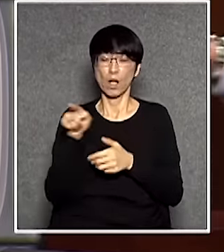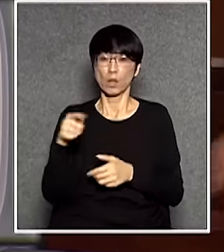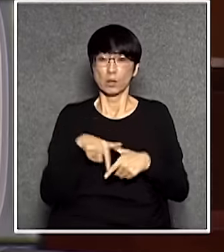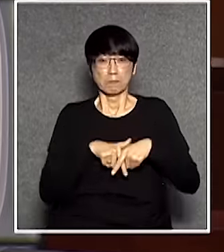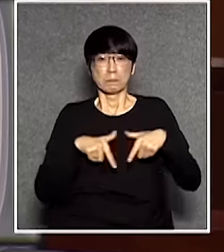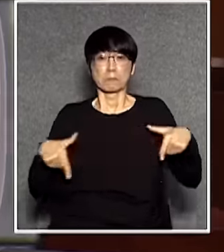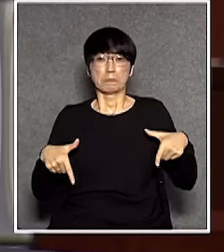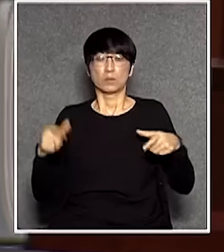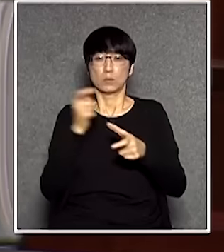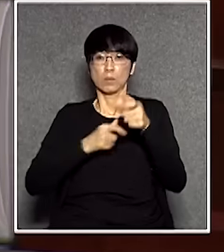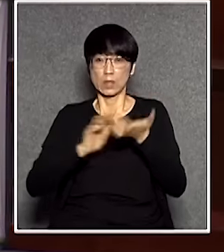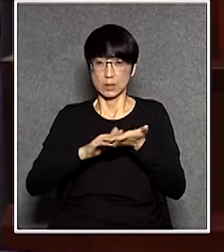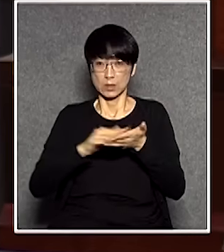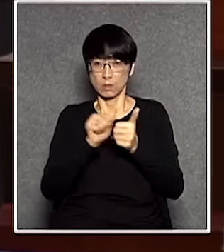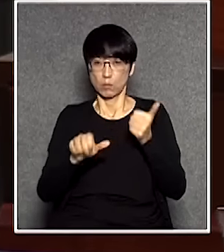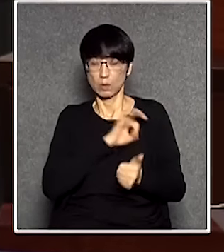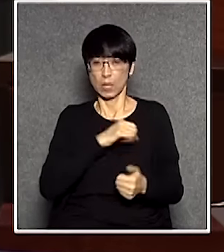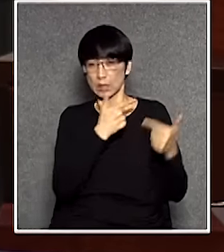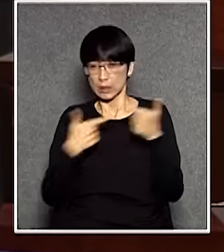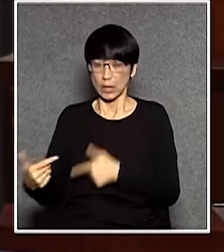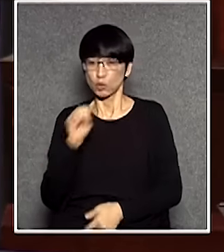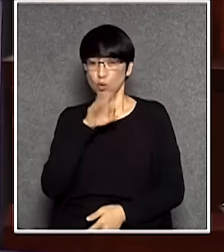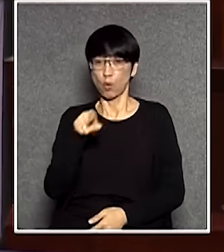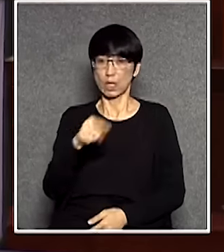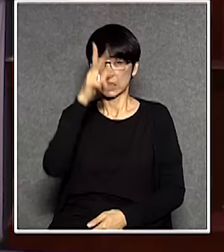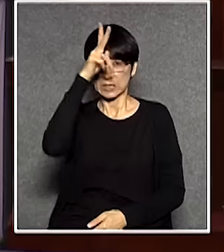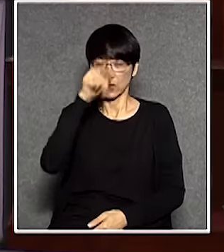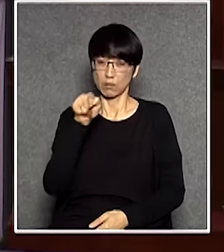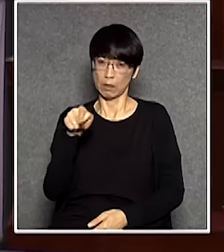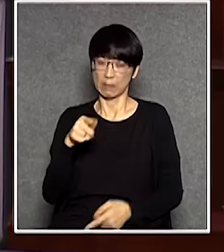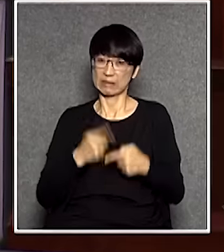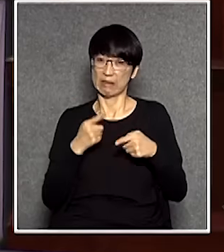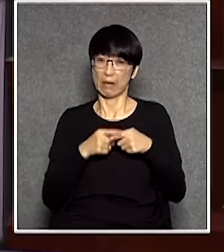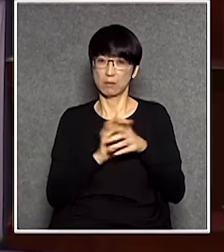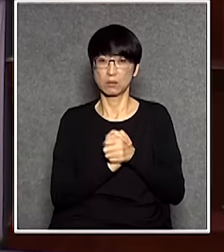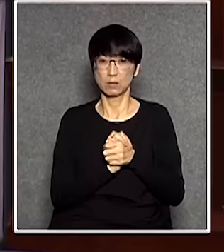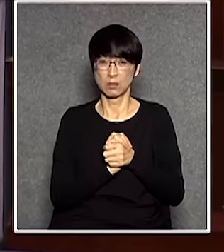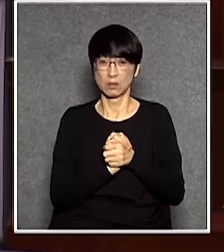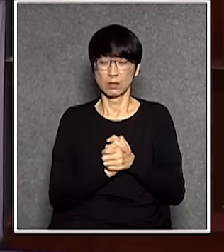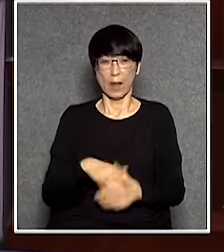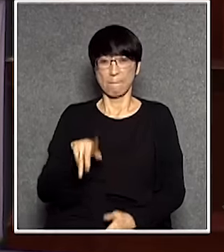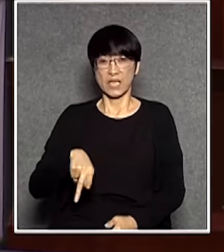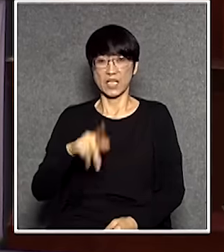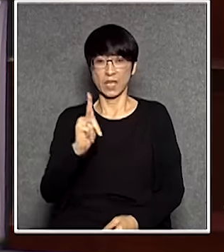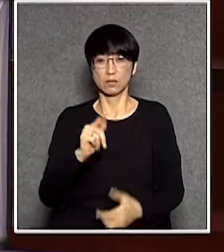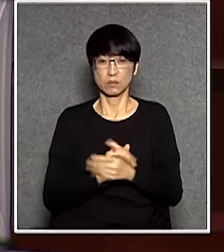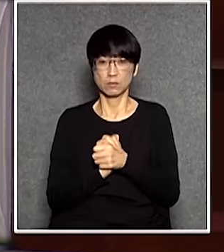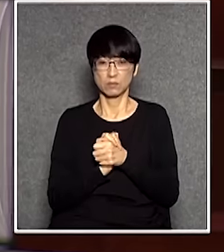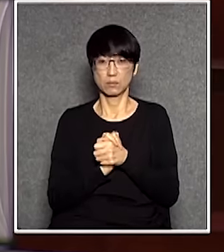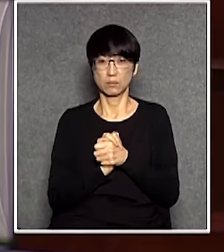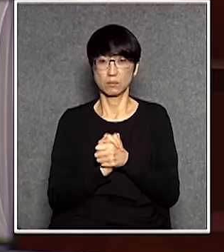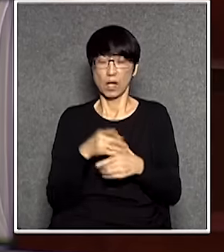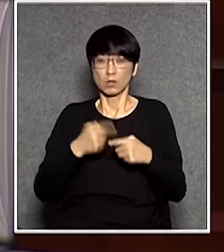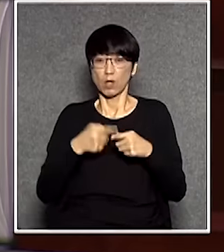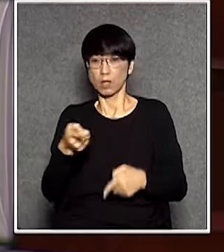去到經濟事務委會繼續說這些東西你說這個政府是不是真是真是PK到不得了是不是這樣